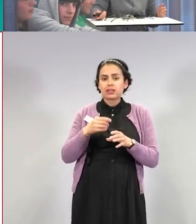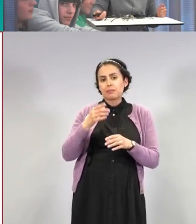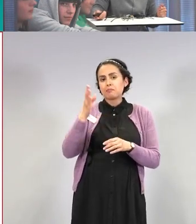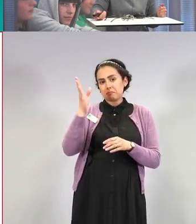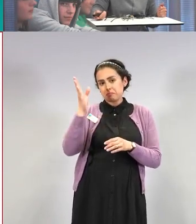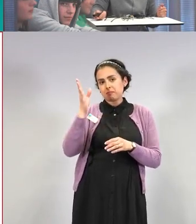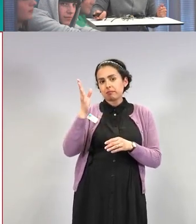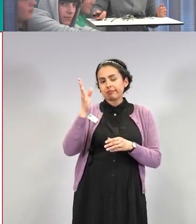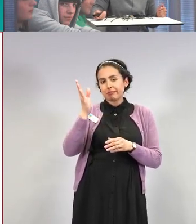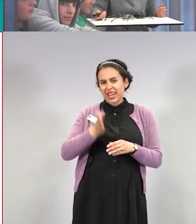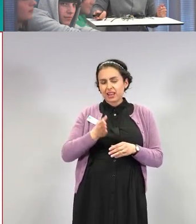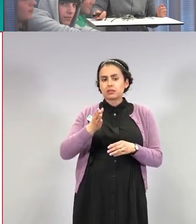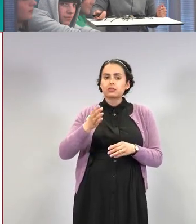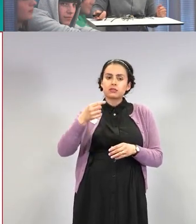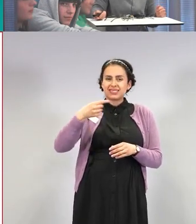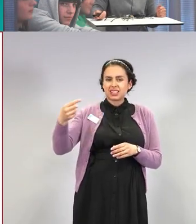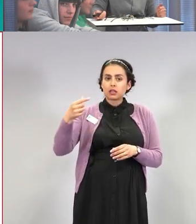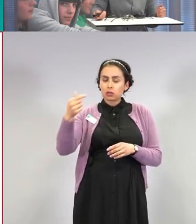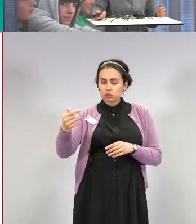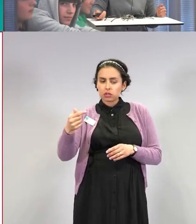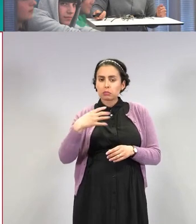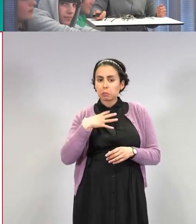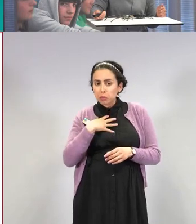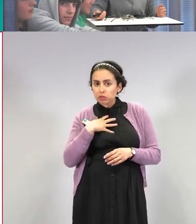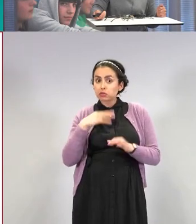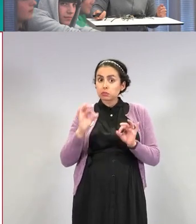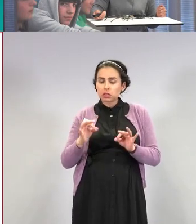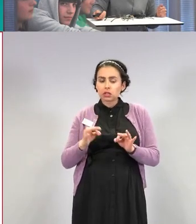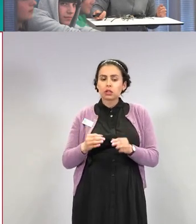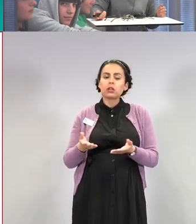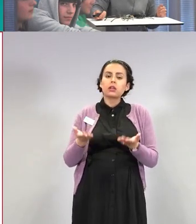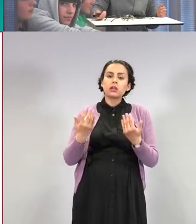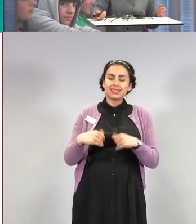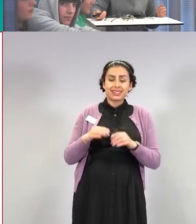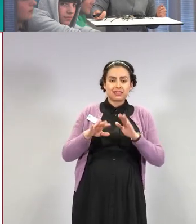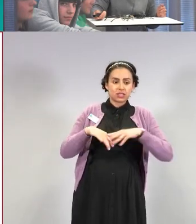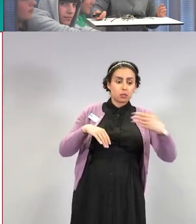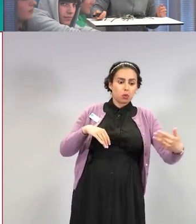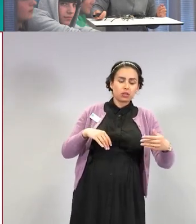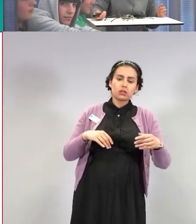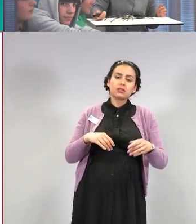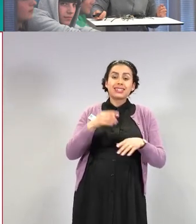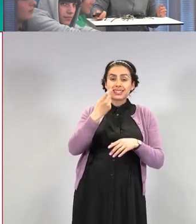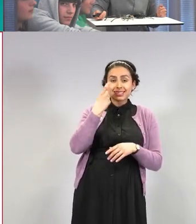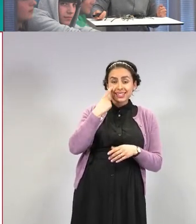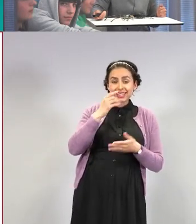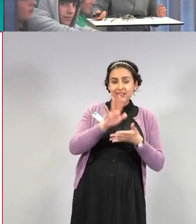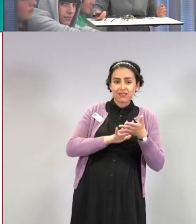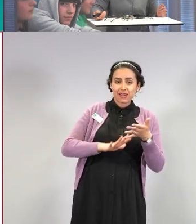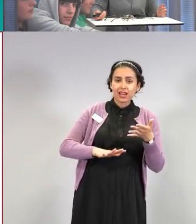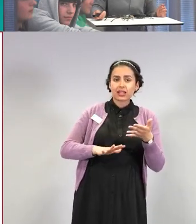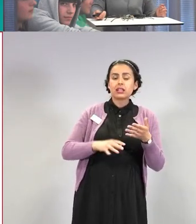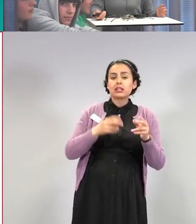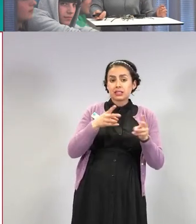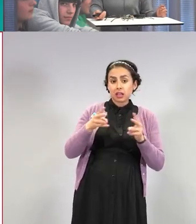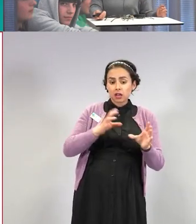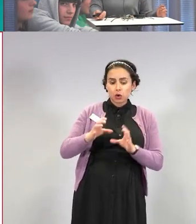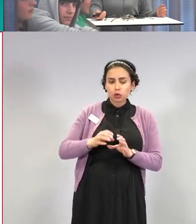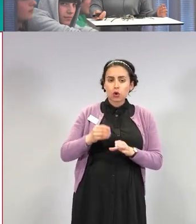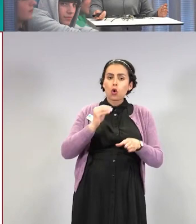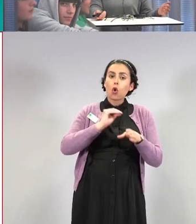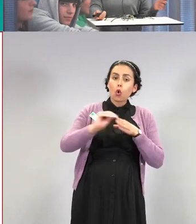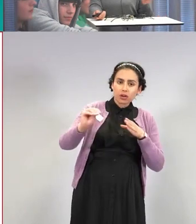annosta ikäryhmittäin. Ja vasemmalla on sitten siniset on sairaalahoitoja, oranssit tehohoitoja ja